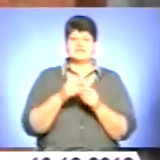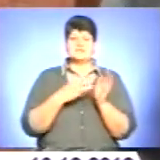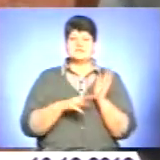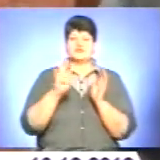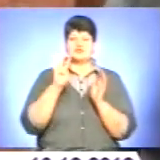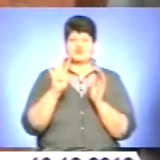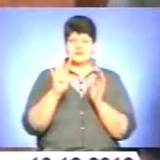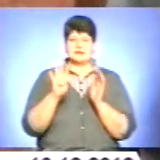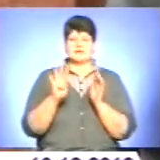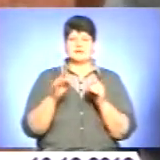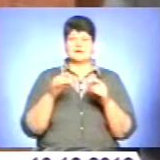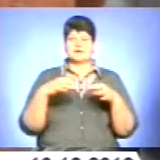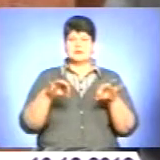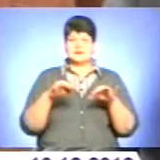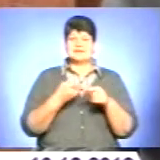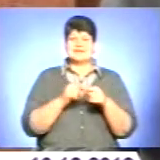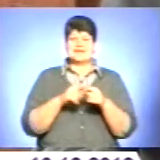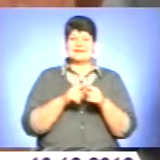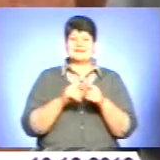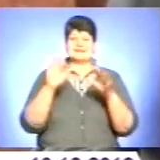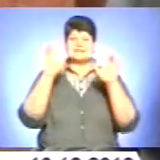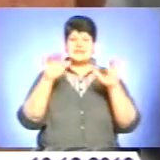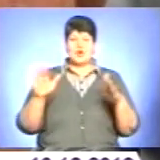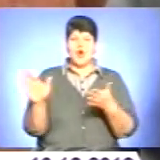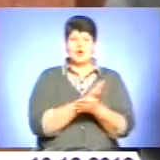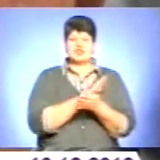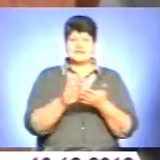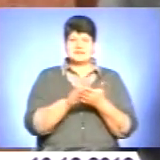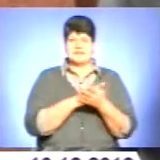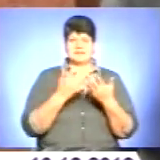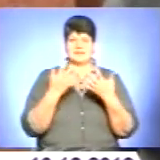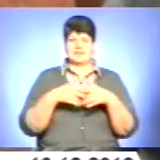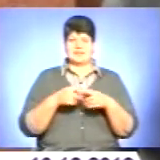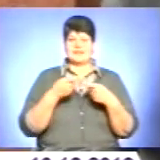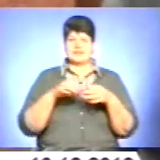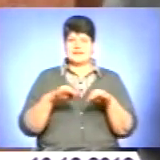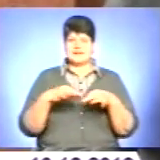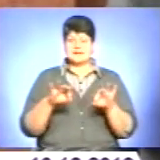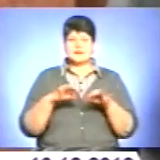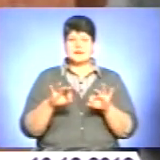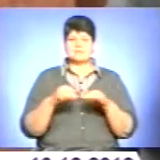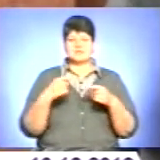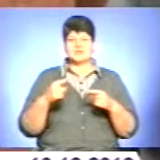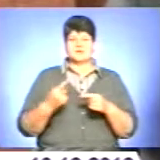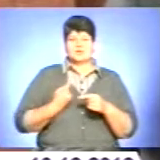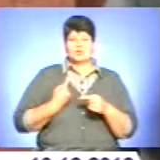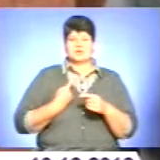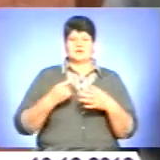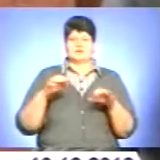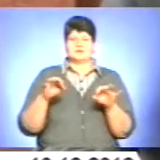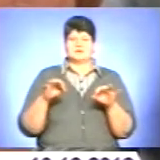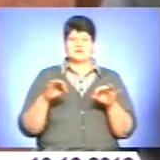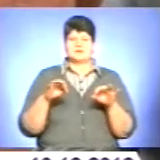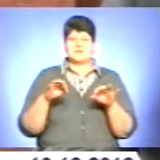– це снігово-очисна техніка. 40 піско-розкидачів, і інша супутня техніка, патрульні машини, навантажувачі,